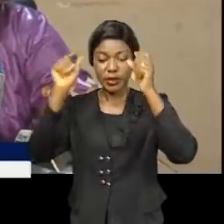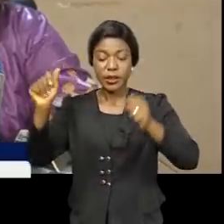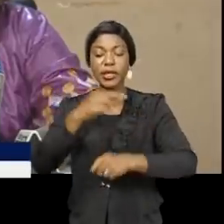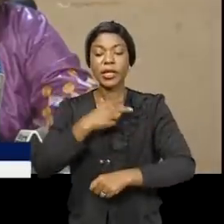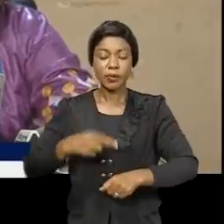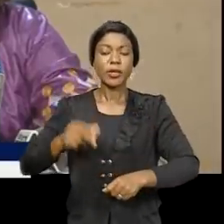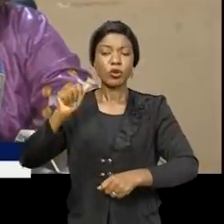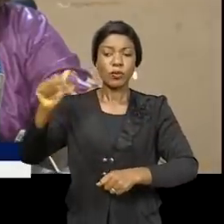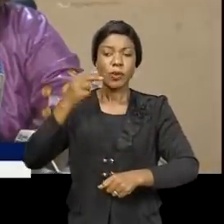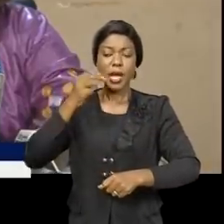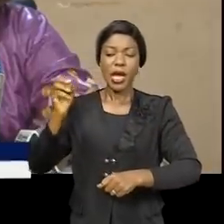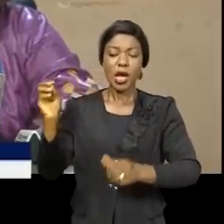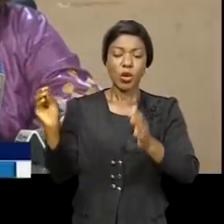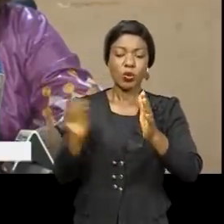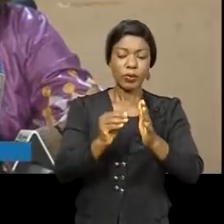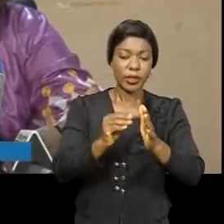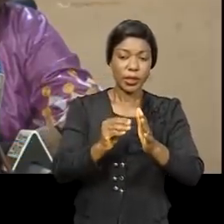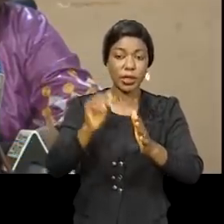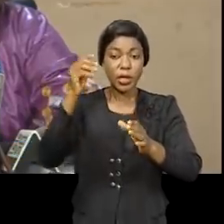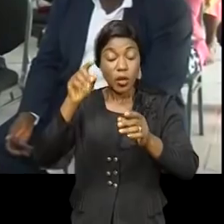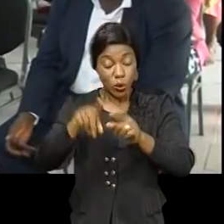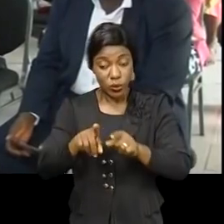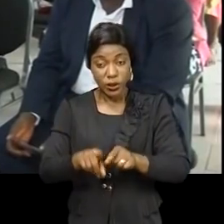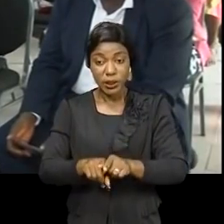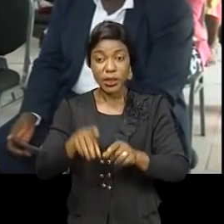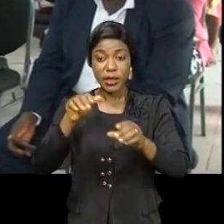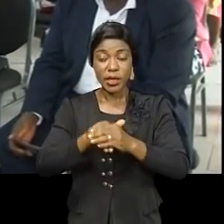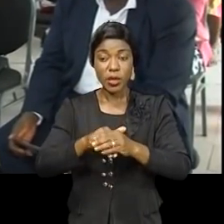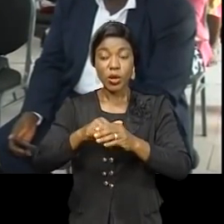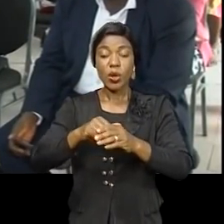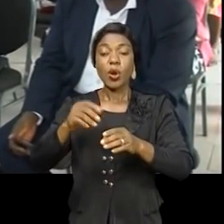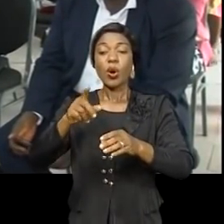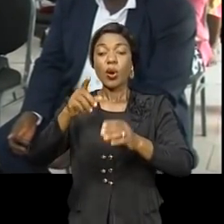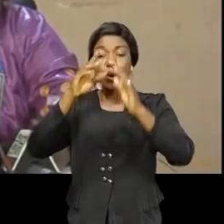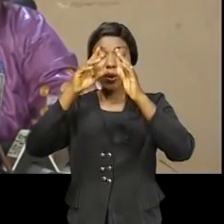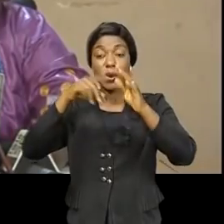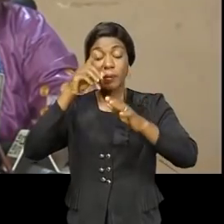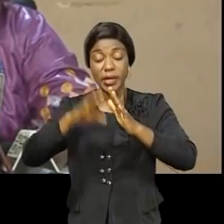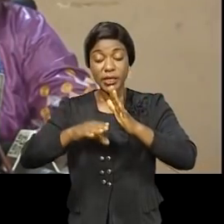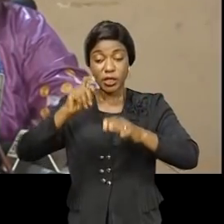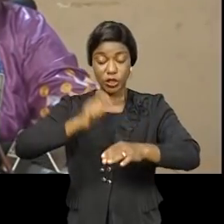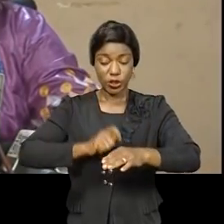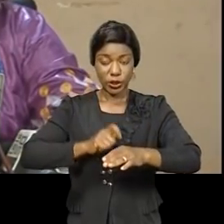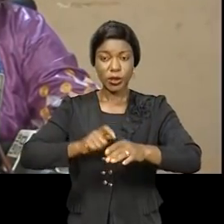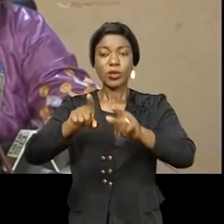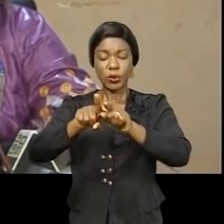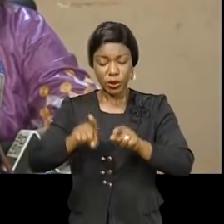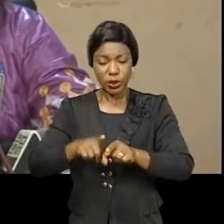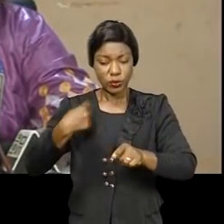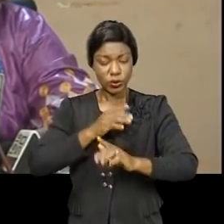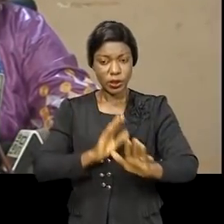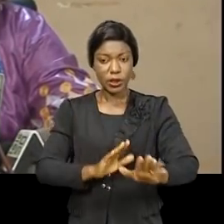de la République, chef de l'État à l'esplanade du palais de la justice, pour lequel nous attendons une part active